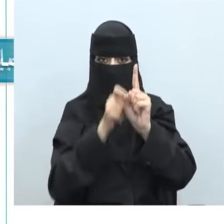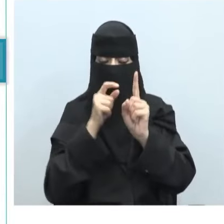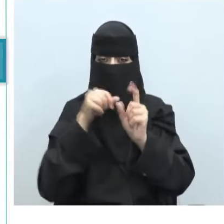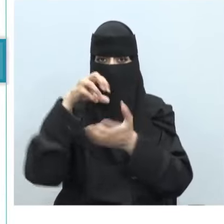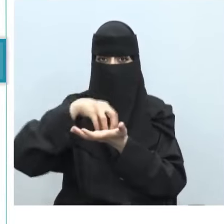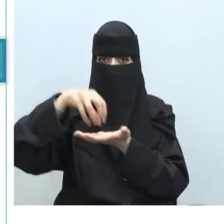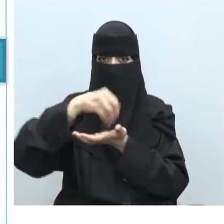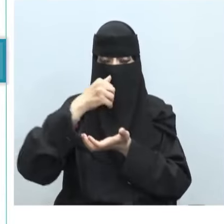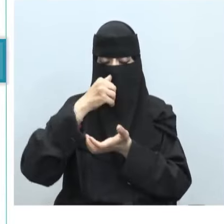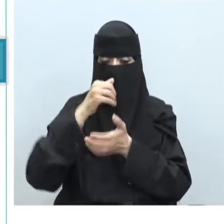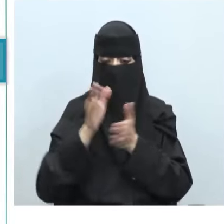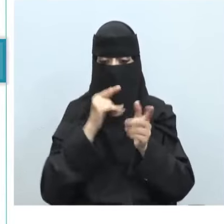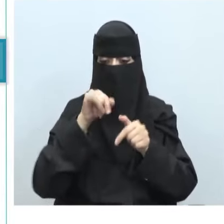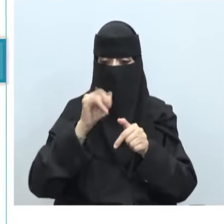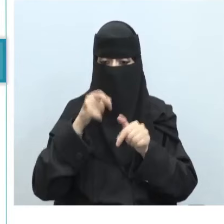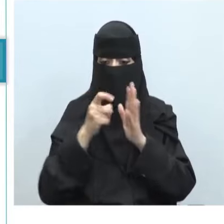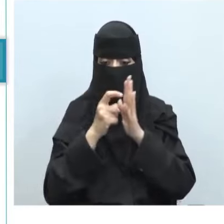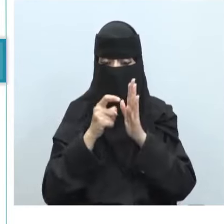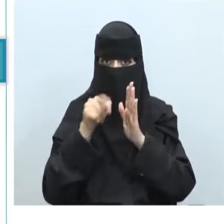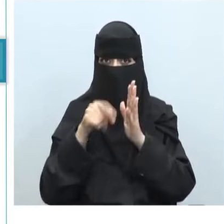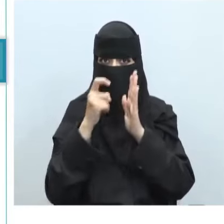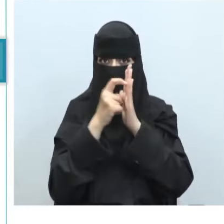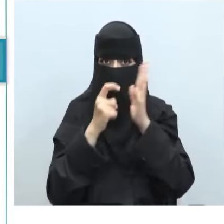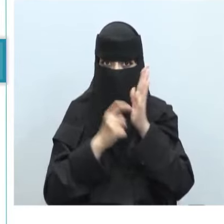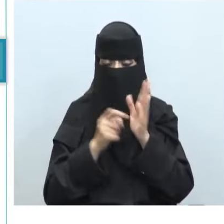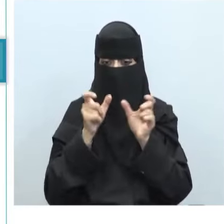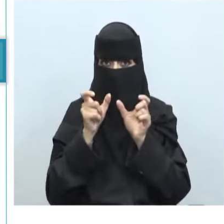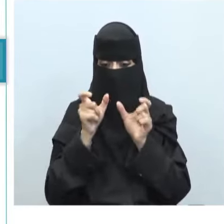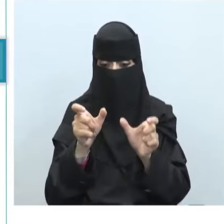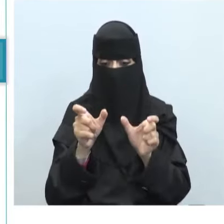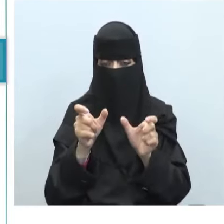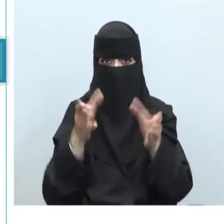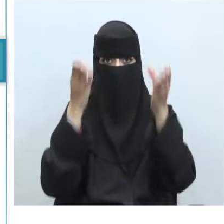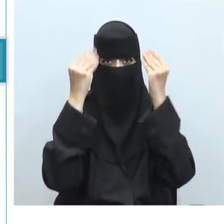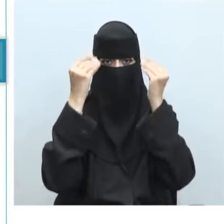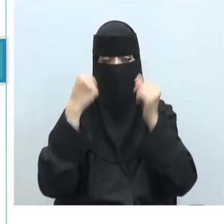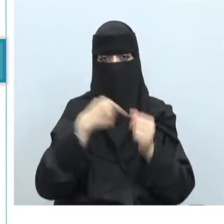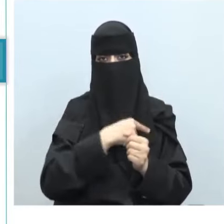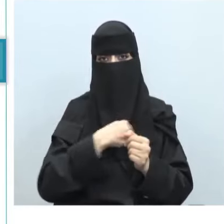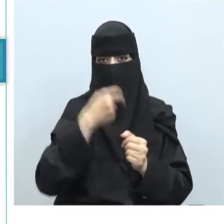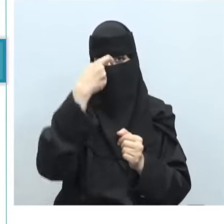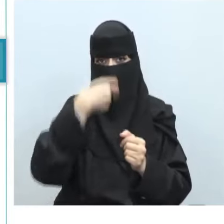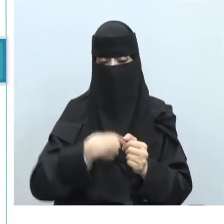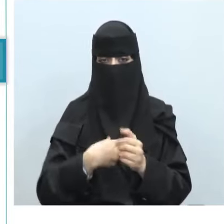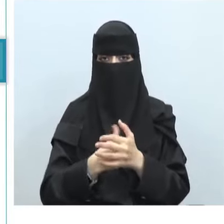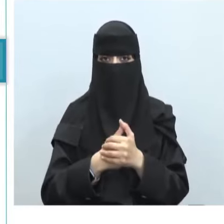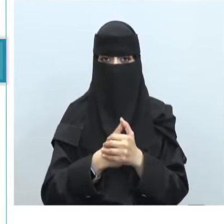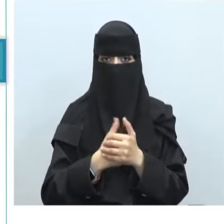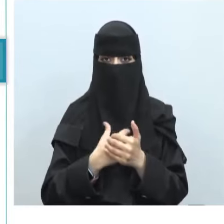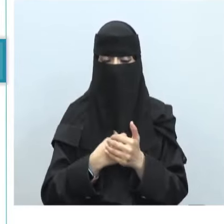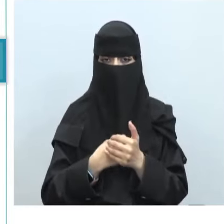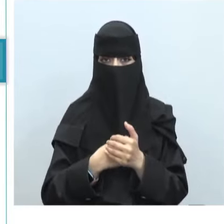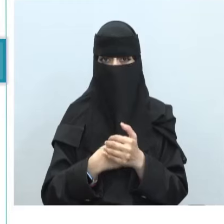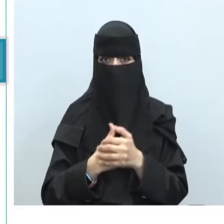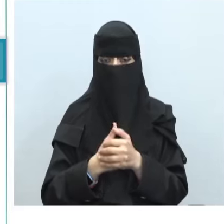من هذه القوانين قانون حماية البيانات الشخصية Personal Data